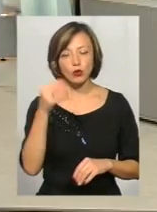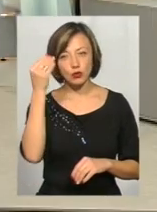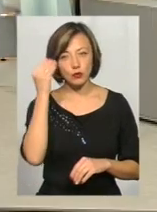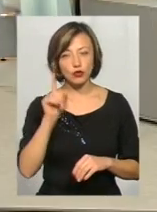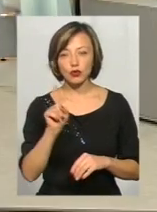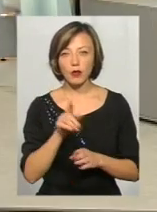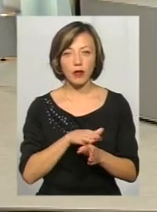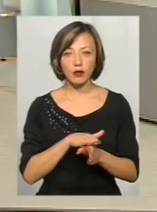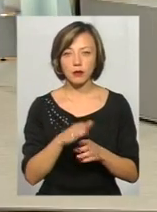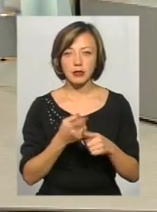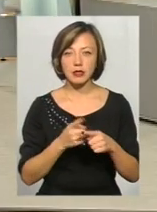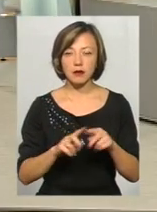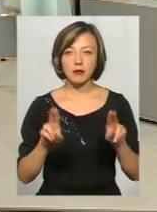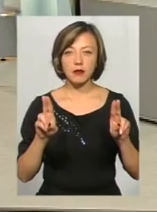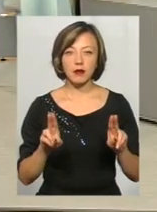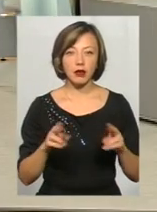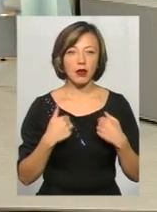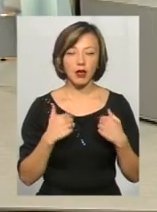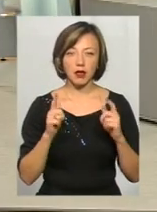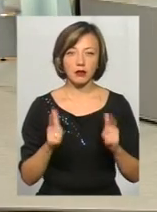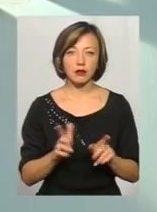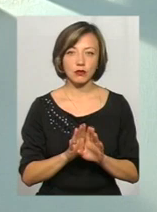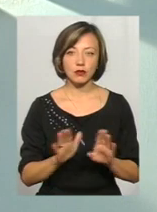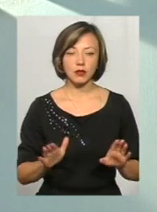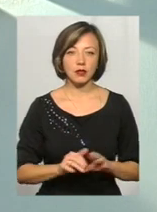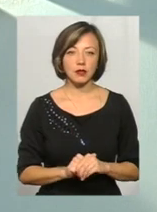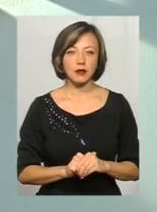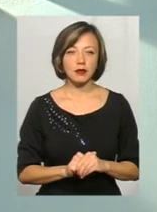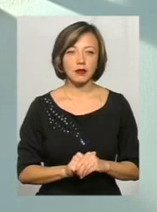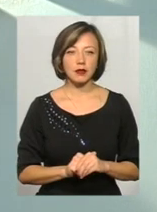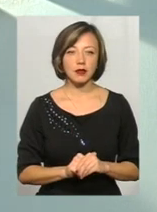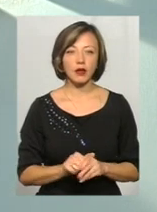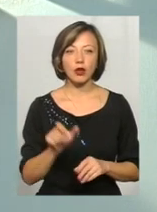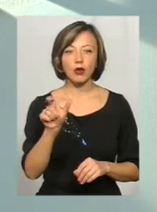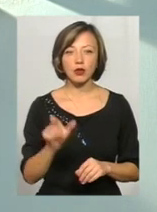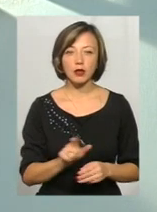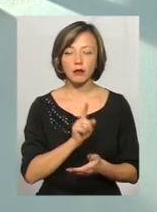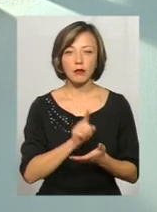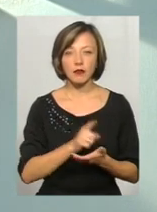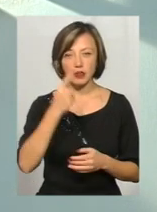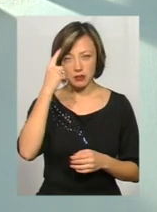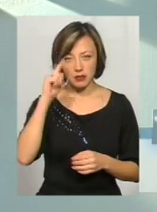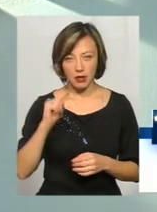недотримання цих правил все ж таки знімає відповідальність. Я не згоден. людина повинна знати,